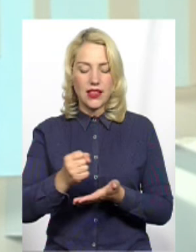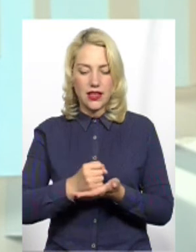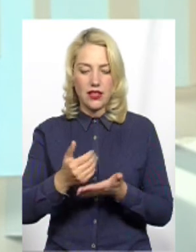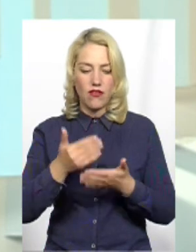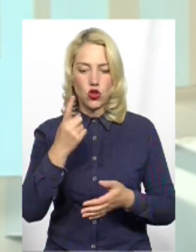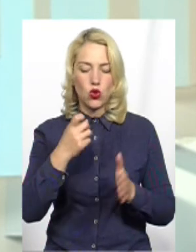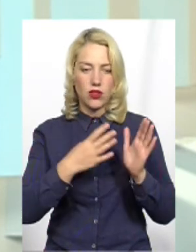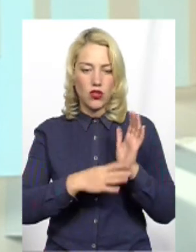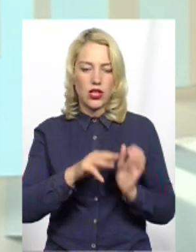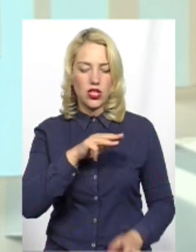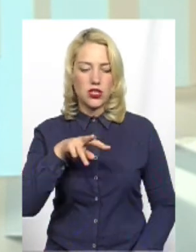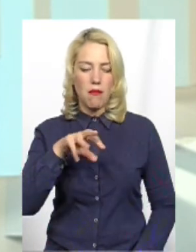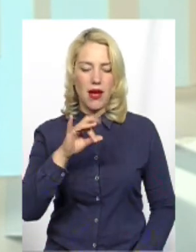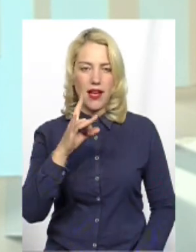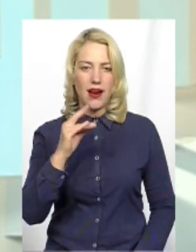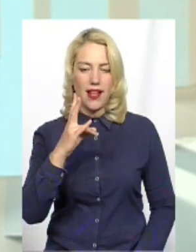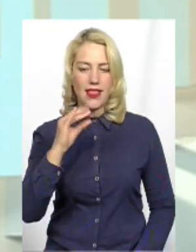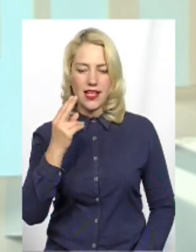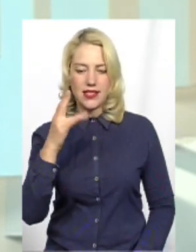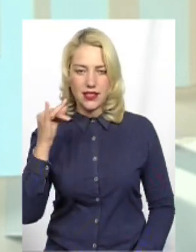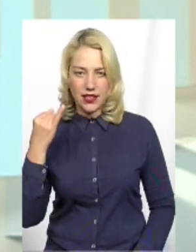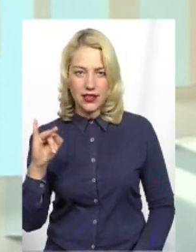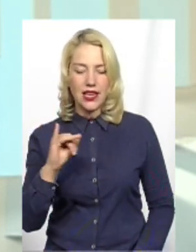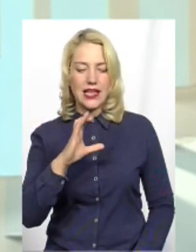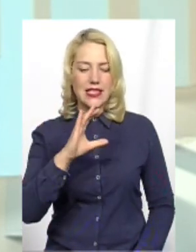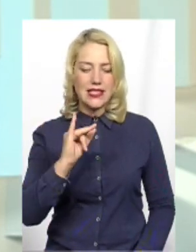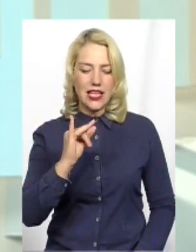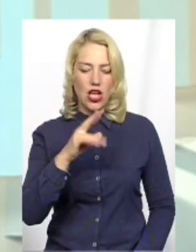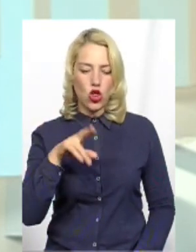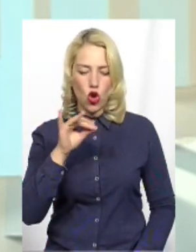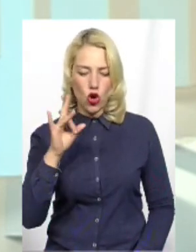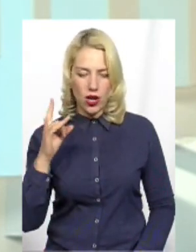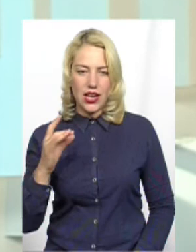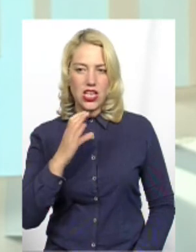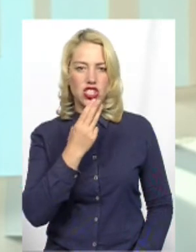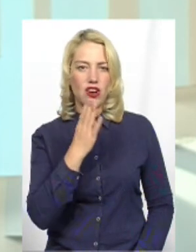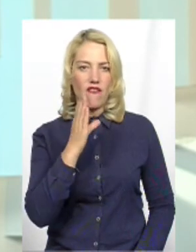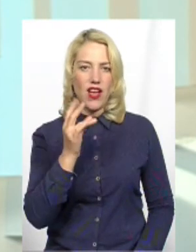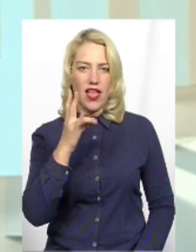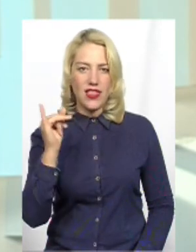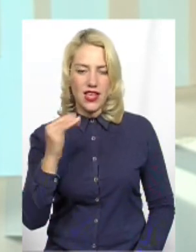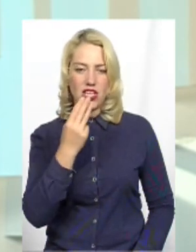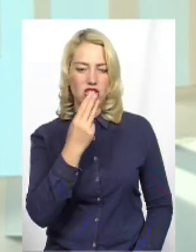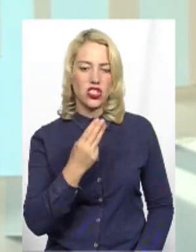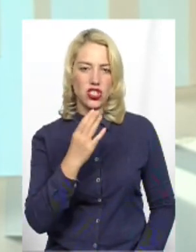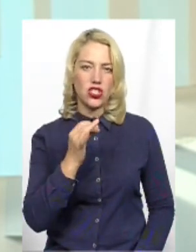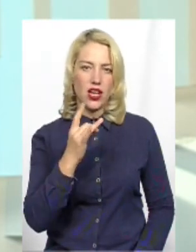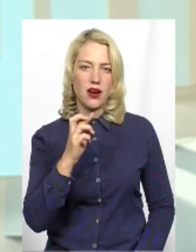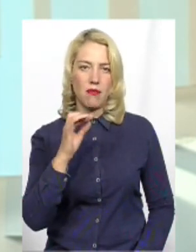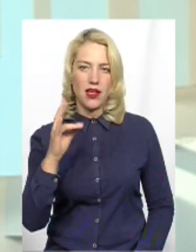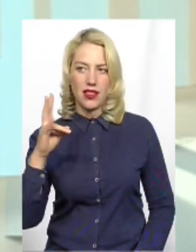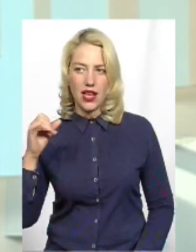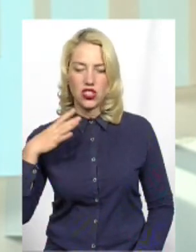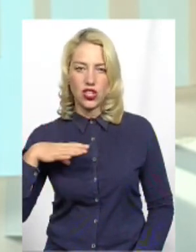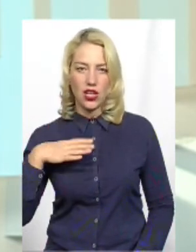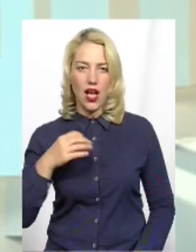Олексій Жмеренецький, Василь Сидор, Ярослав Шпені Та Андрій Щербина Чекаємо на них о 17